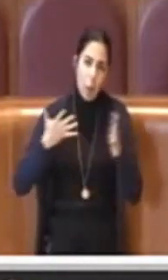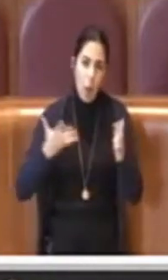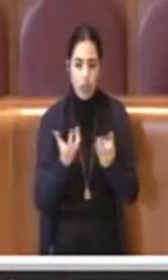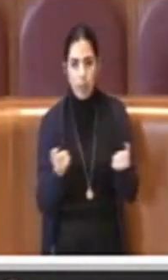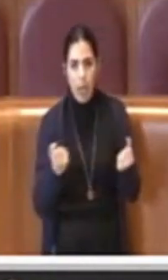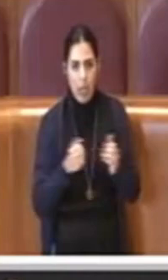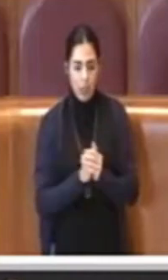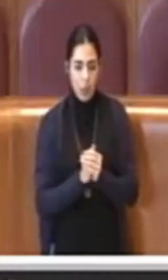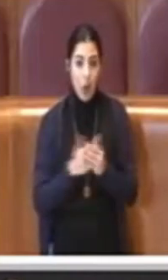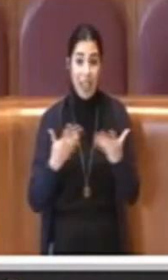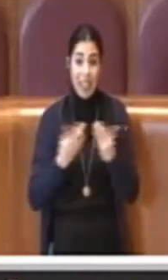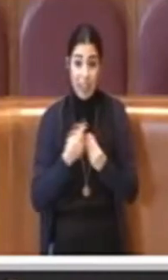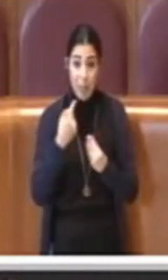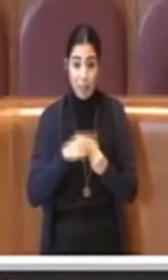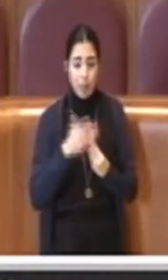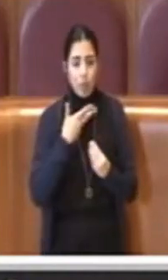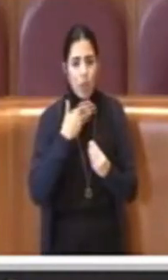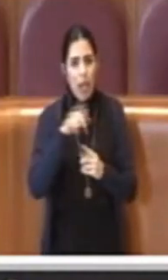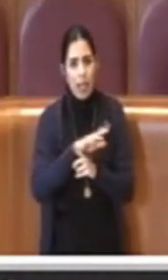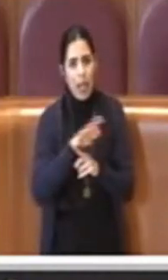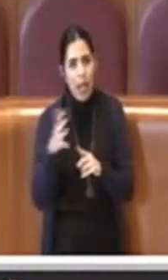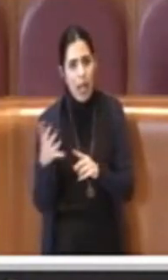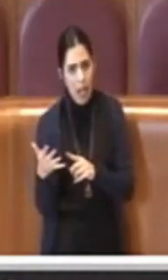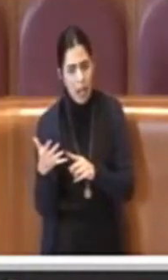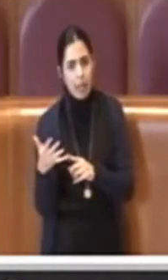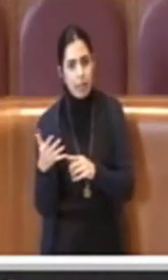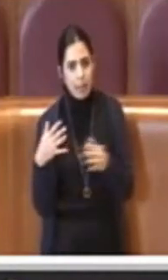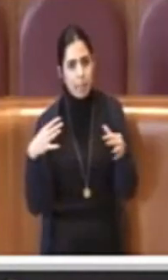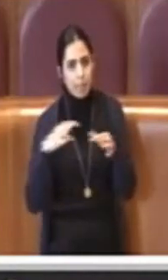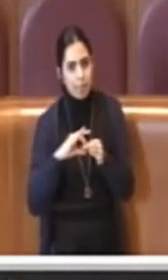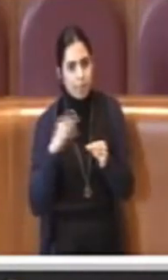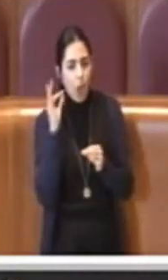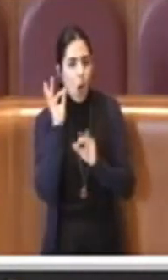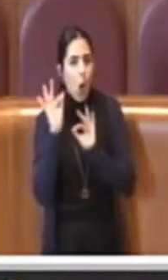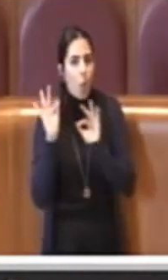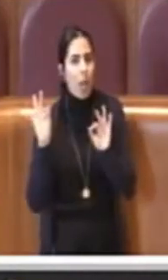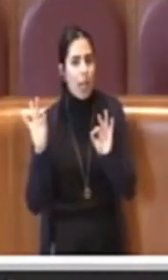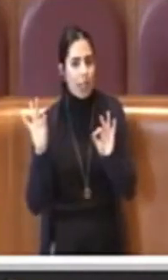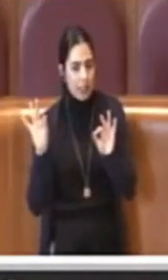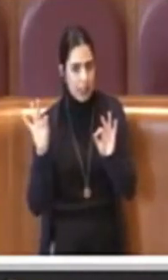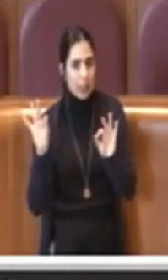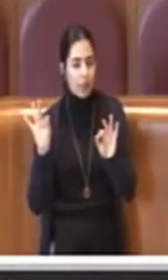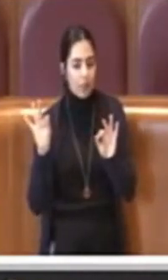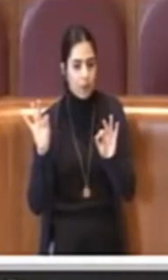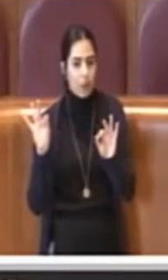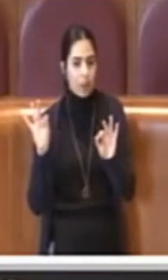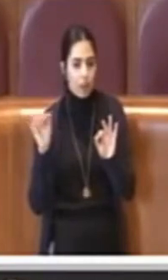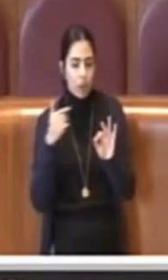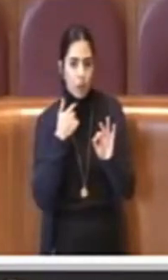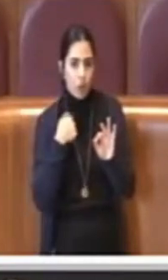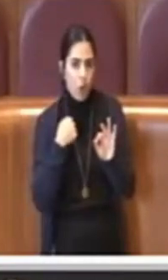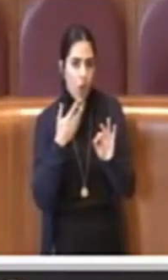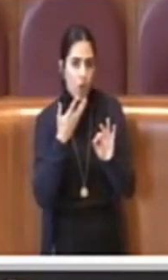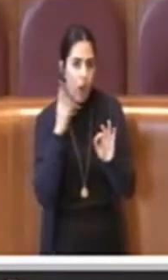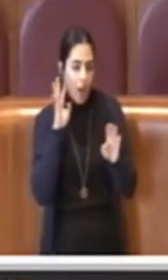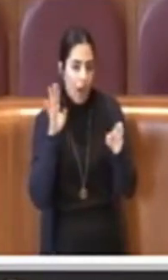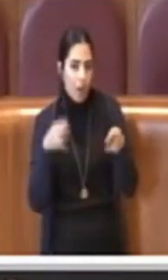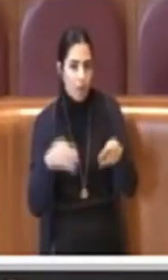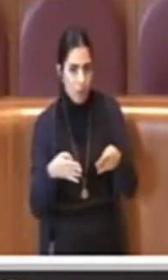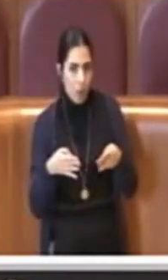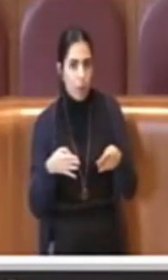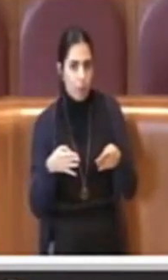aspetti legati insomma agli obiettivi sui quali mi volevo concentrare del